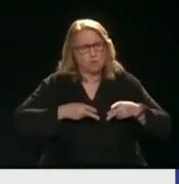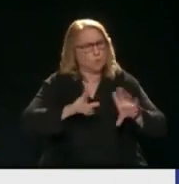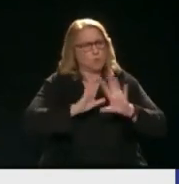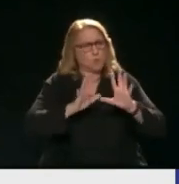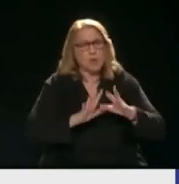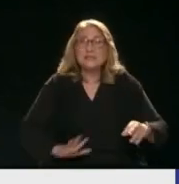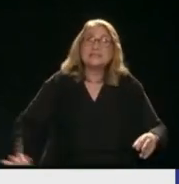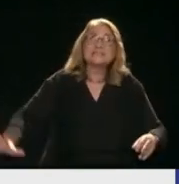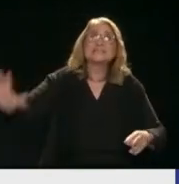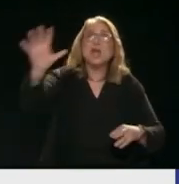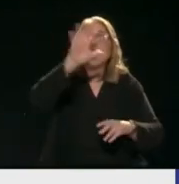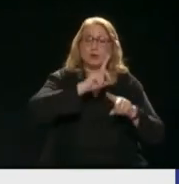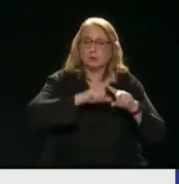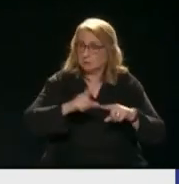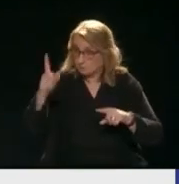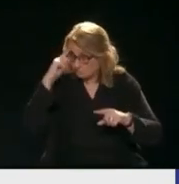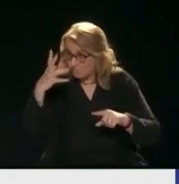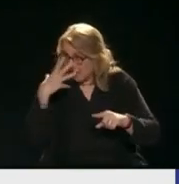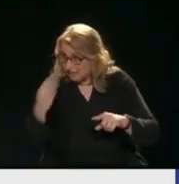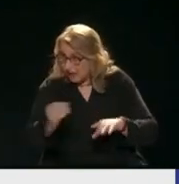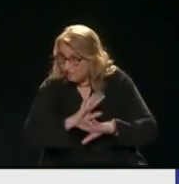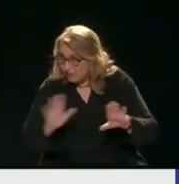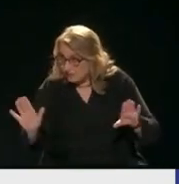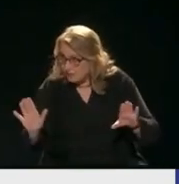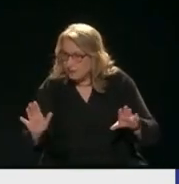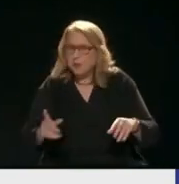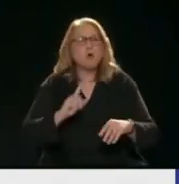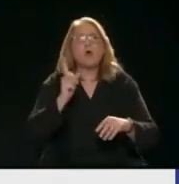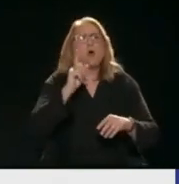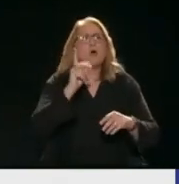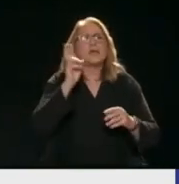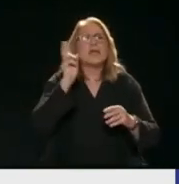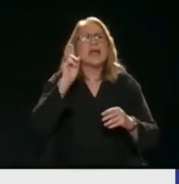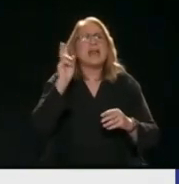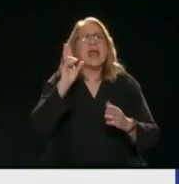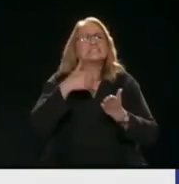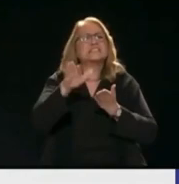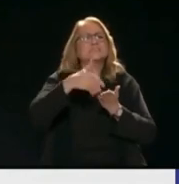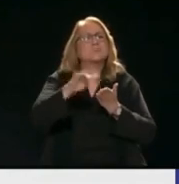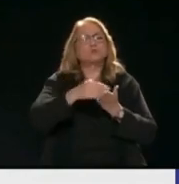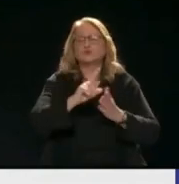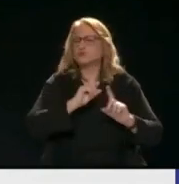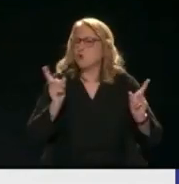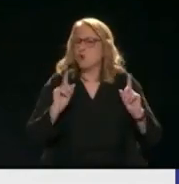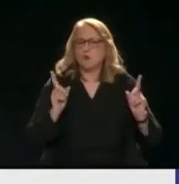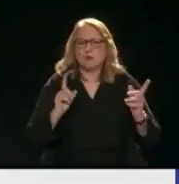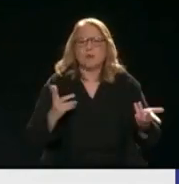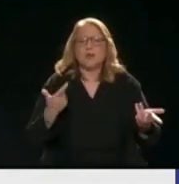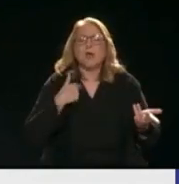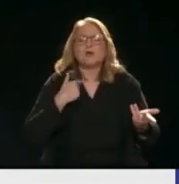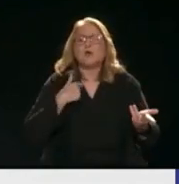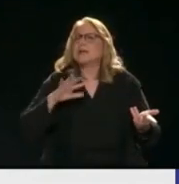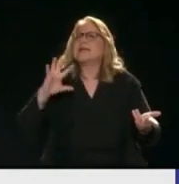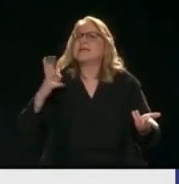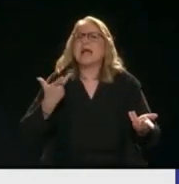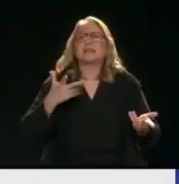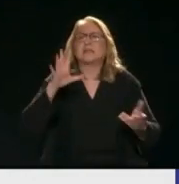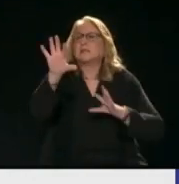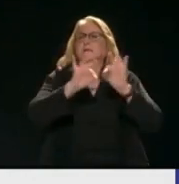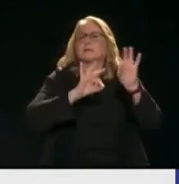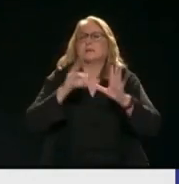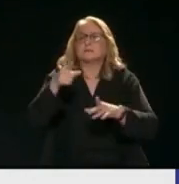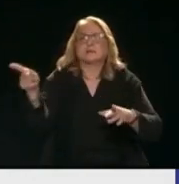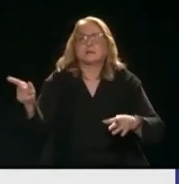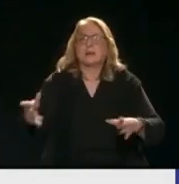Γίνεται κατανοητό Αλλά δεν είχε μαράτσες μου Γιατί να μην σε επιλέξω Τι μου βάνεις διαφήμιση και μου μαζεύεις Σαρα Μάρα